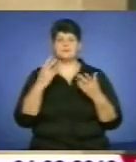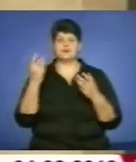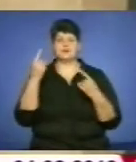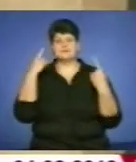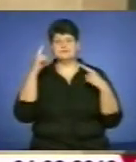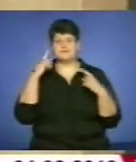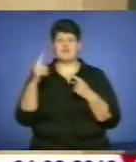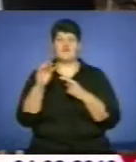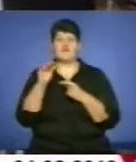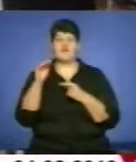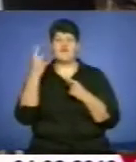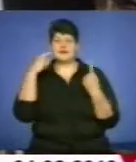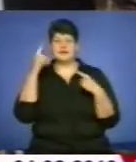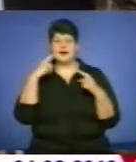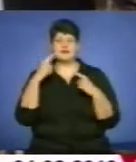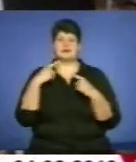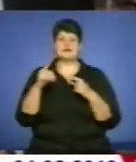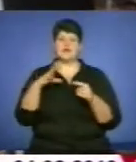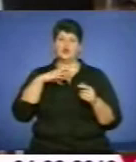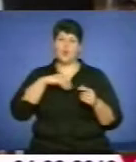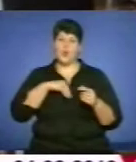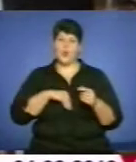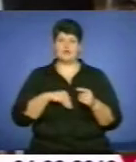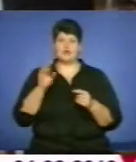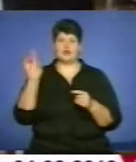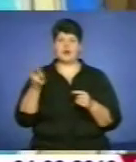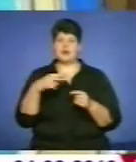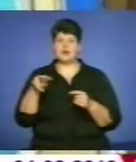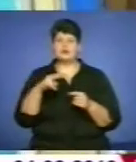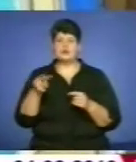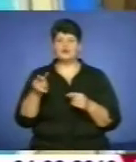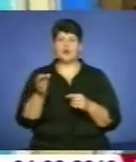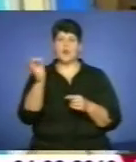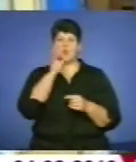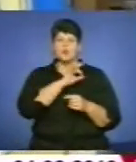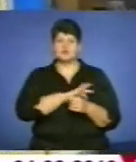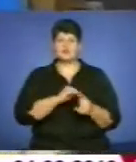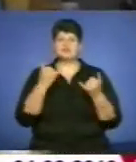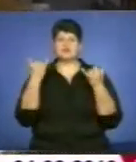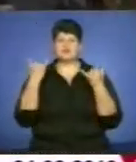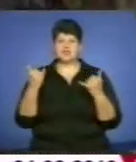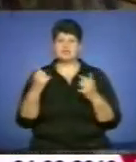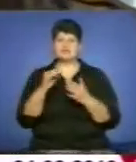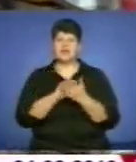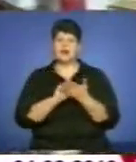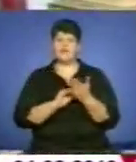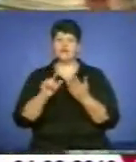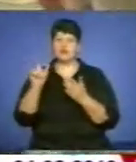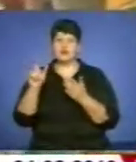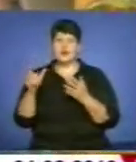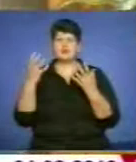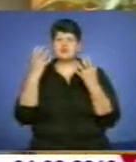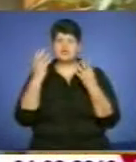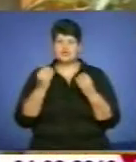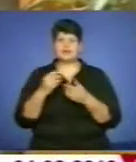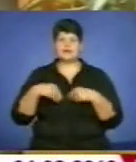фентезі, містика, детективи та духовна література. Користуються попитом у читачів і сучасні автори. А ще тернополяни надають